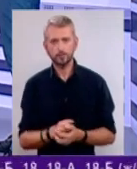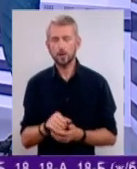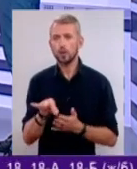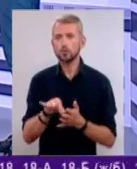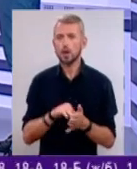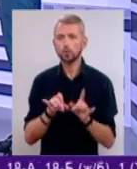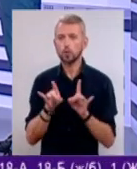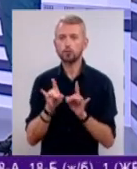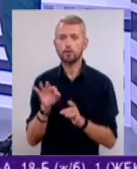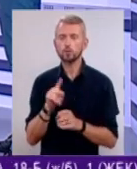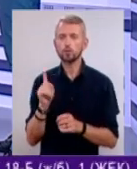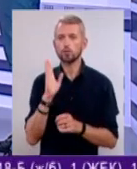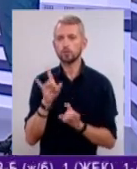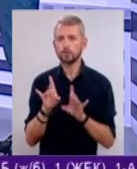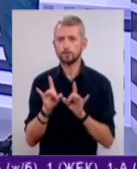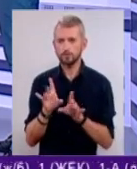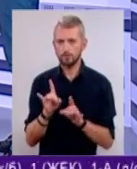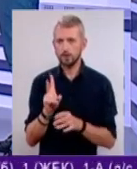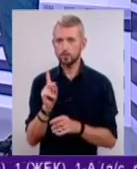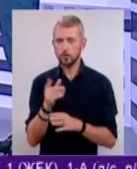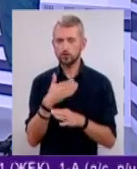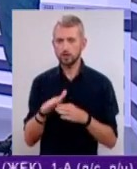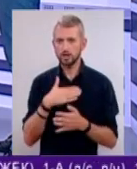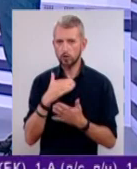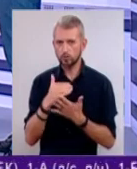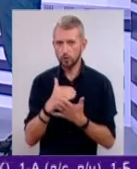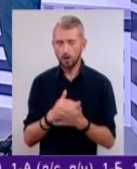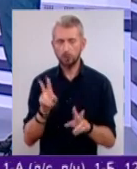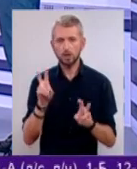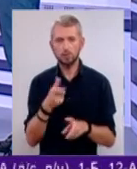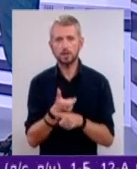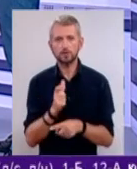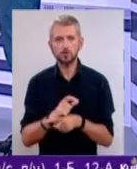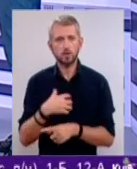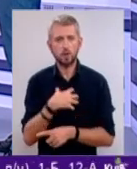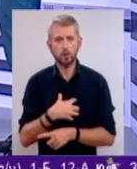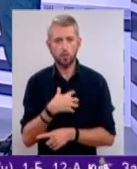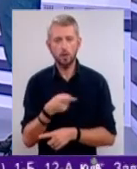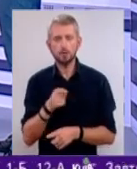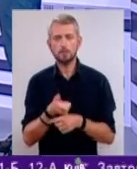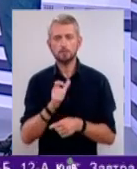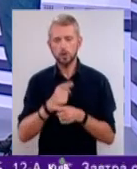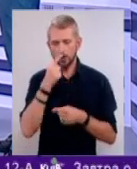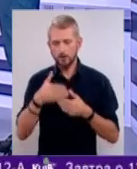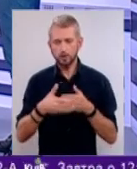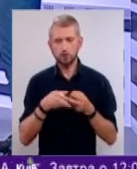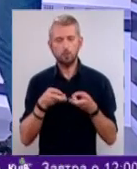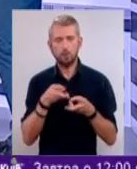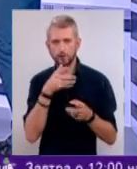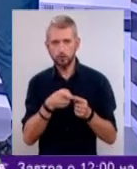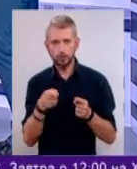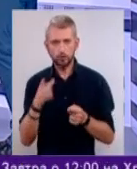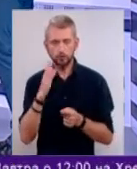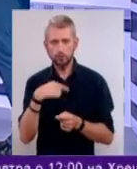розповім, про що підемо ва в другій частині нашої програми. Тема надзвичайно актуальна. Тим перше, з наплиженням опалювального сезону будемо